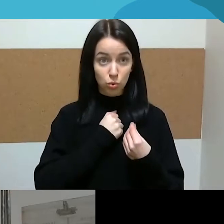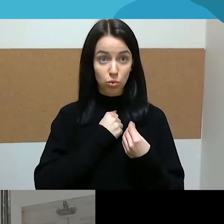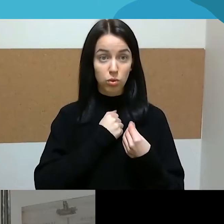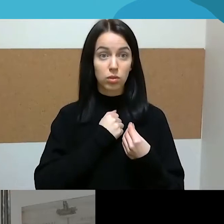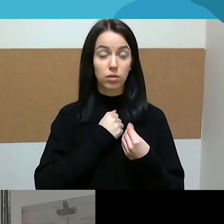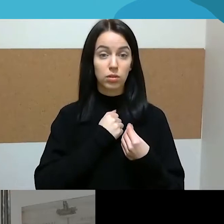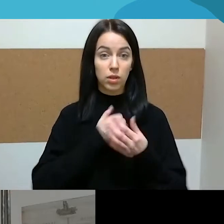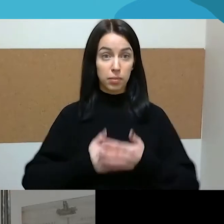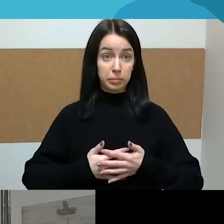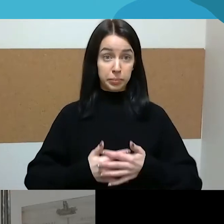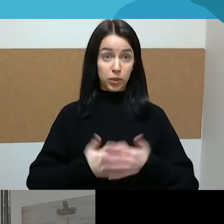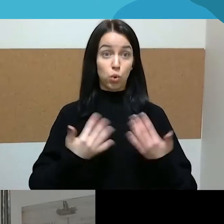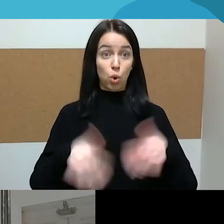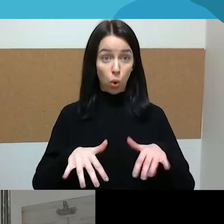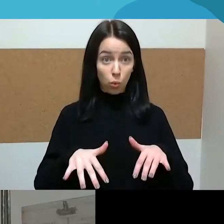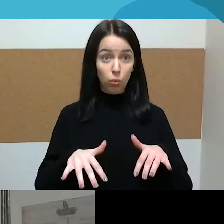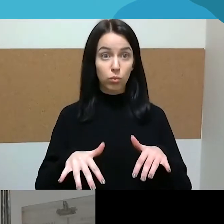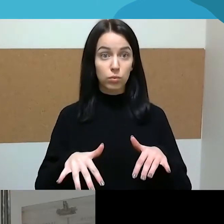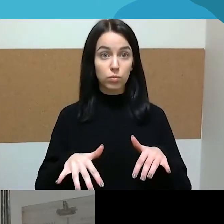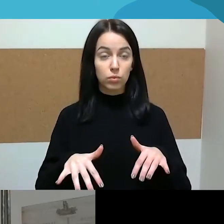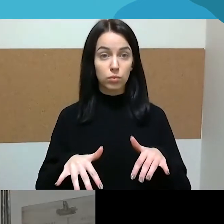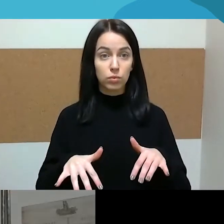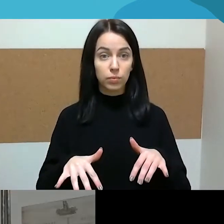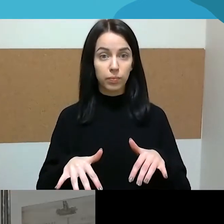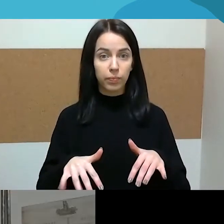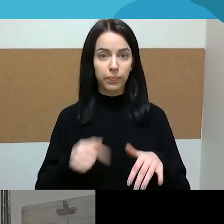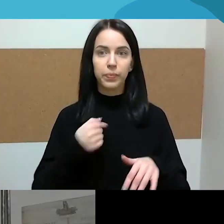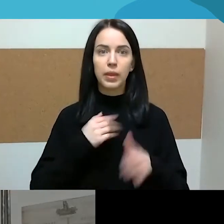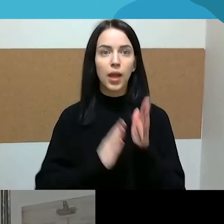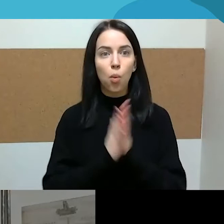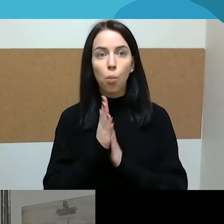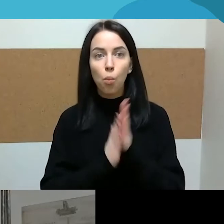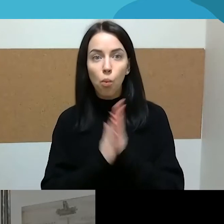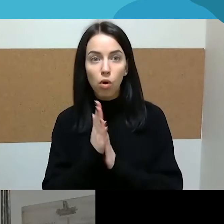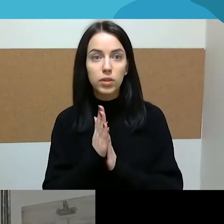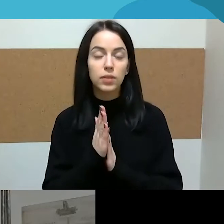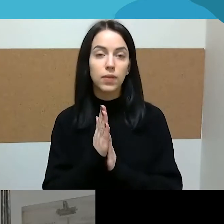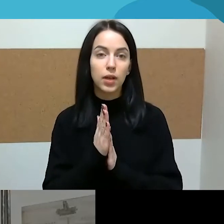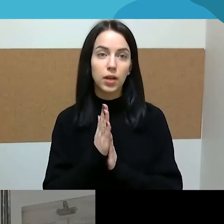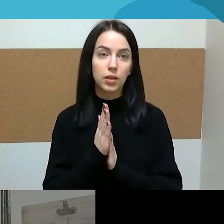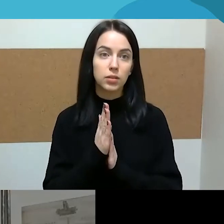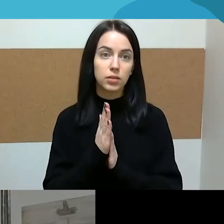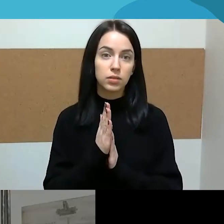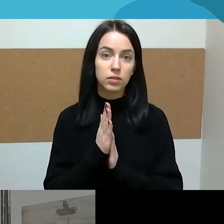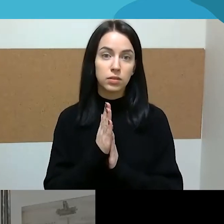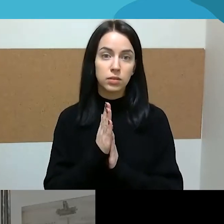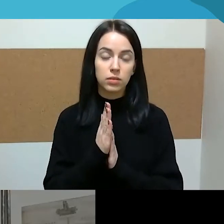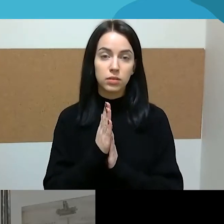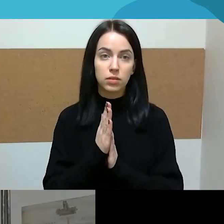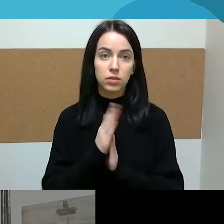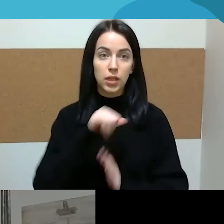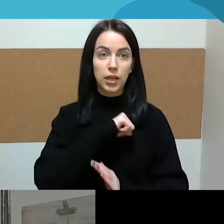pirmojo, tai man ta motivacija, dėl ko aš rinkausi ir vaiko priežios